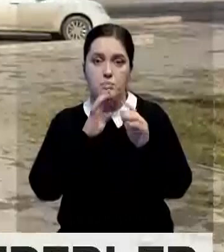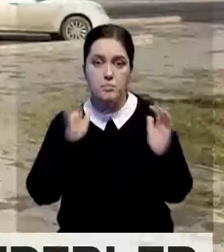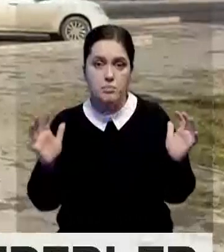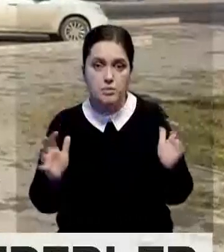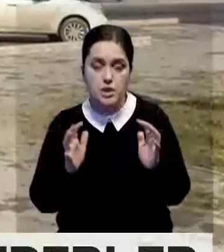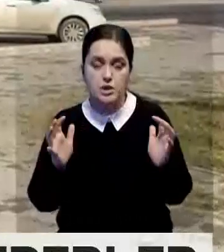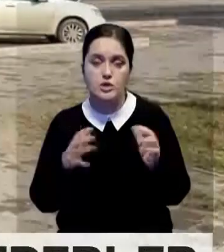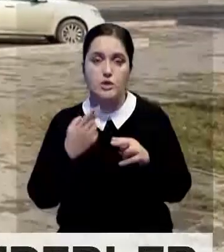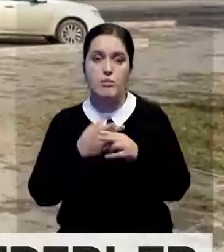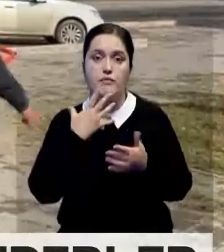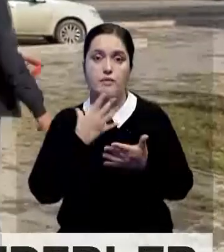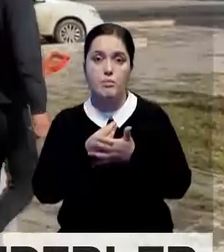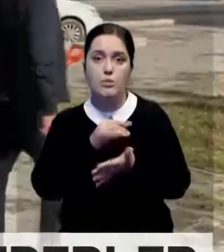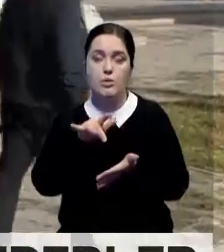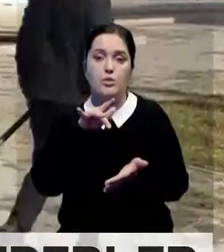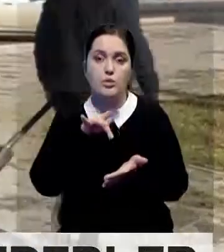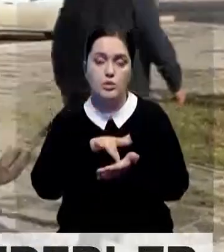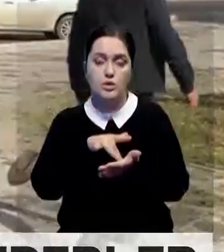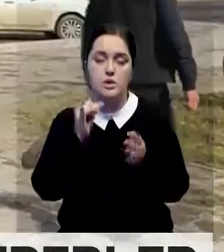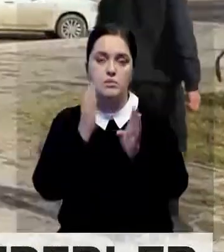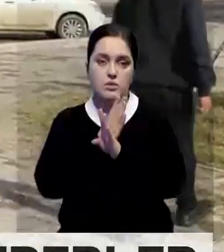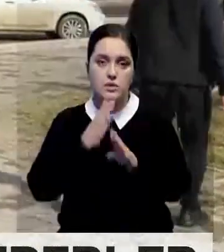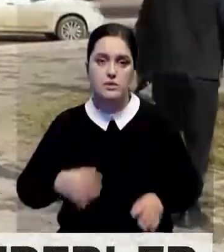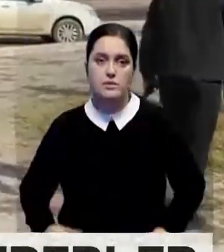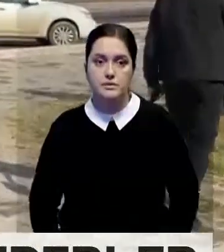относиться к своему городу и природе.